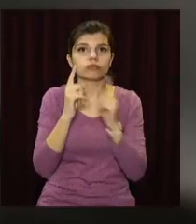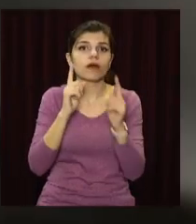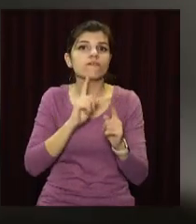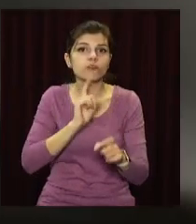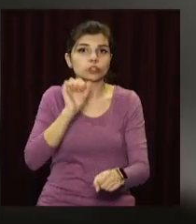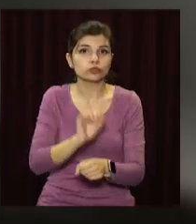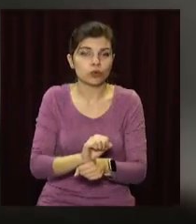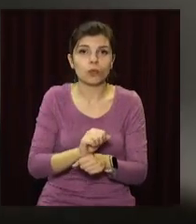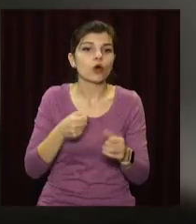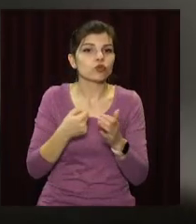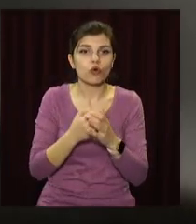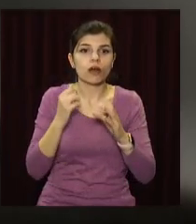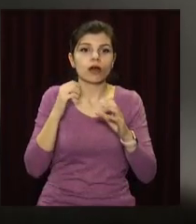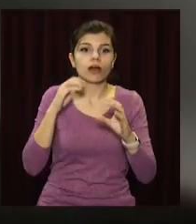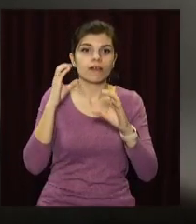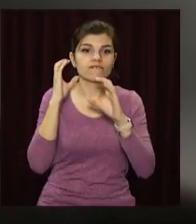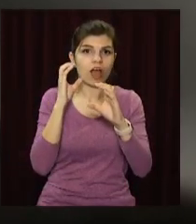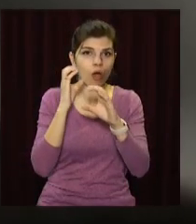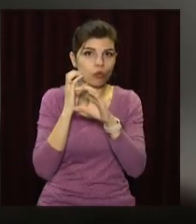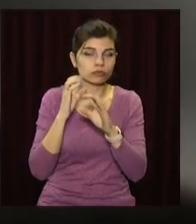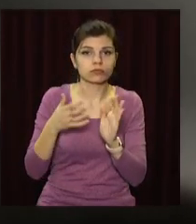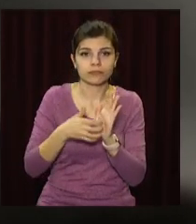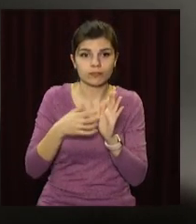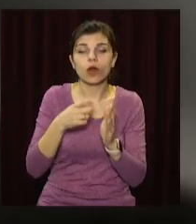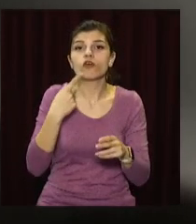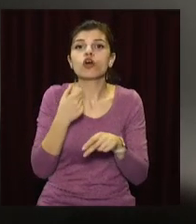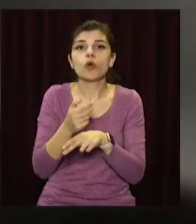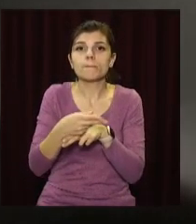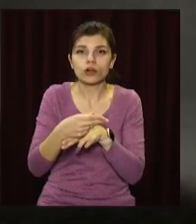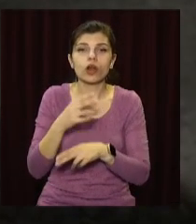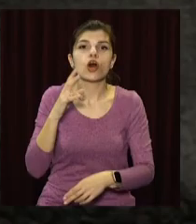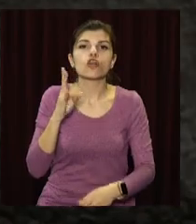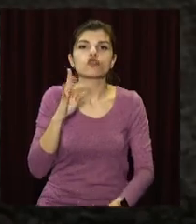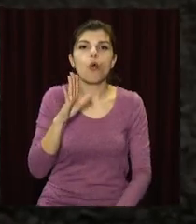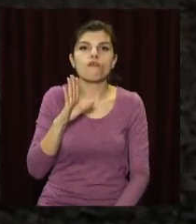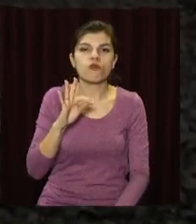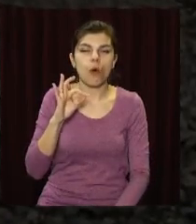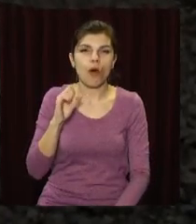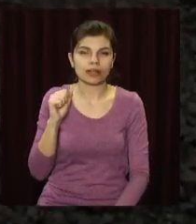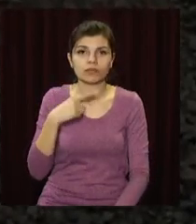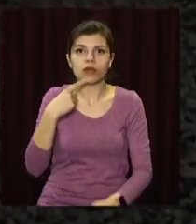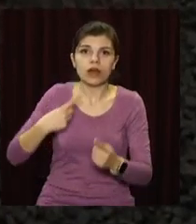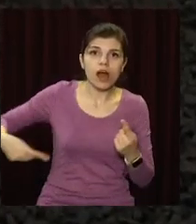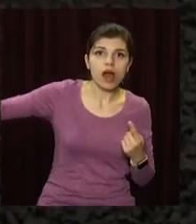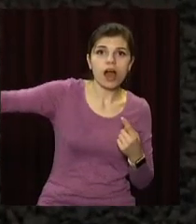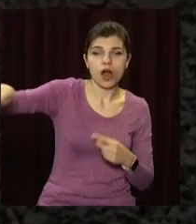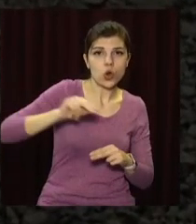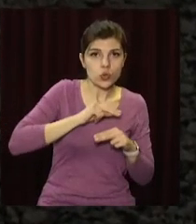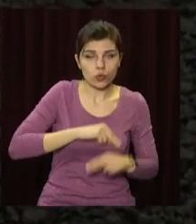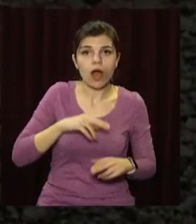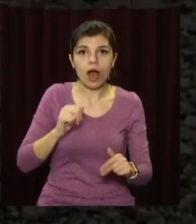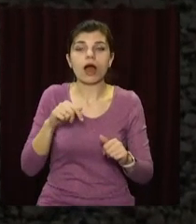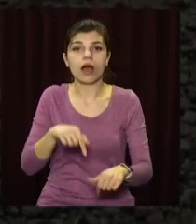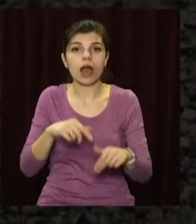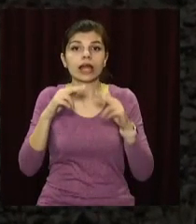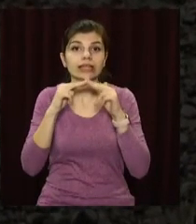доки не приберуть з рейок вагони. Потяги до Маріуполя, Новоолексівки та Запоріжжя пускатимуть в об'їзд, а от в Дніпрі курсуватимуть